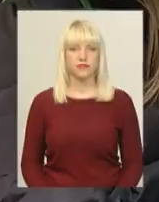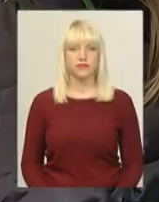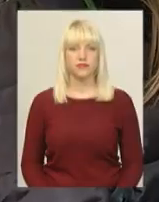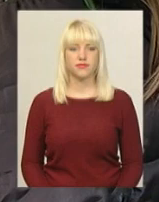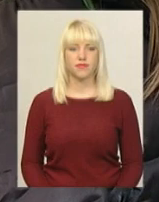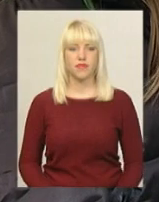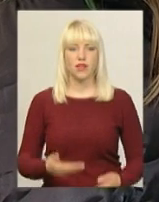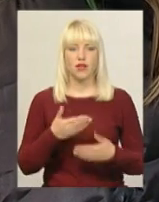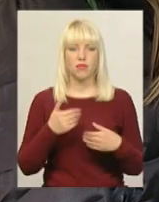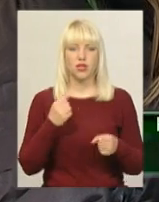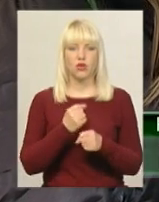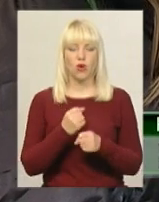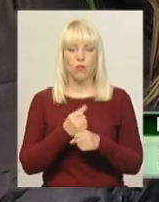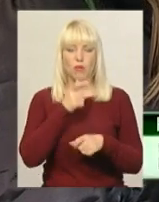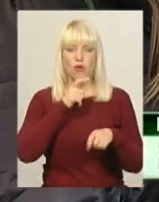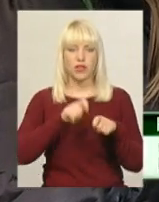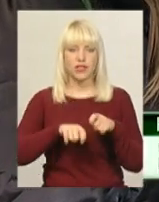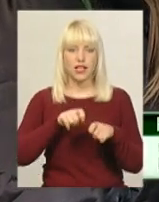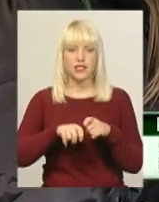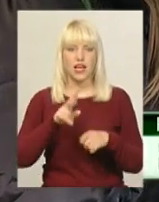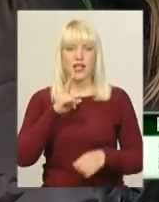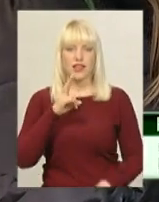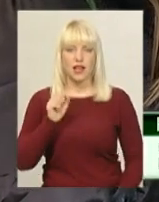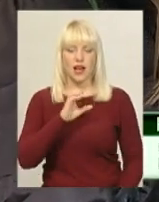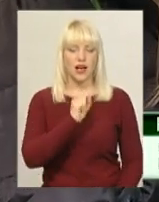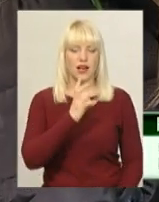Ми робимо ще такий тест на антидіаладу ВІЛ.